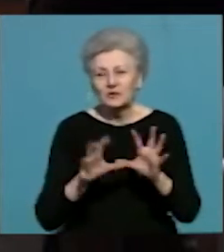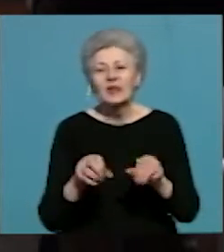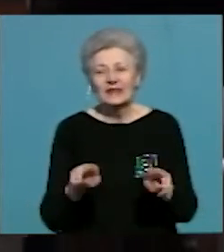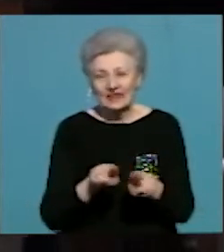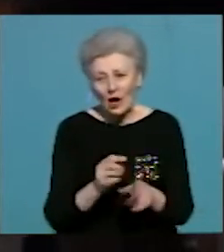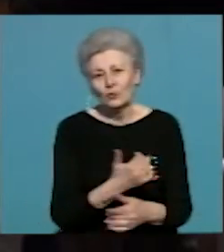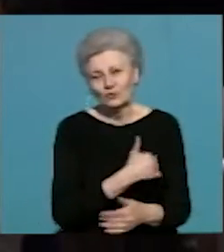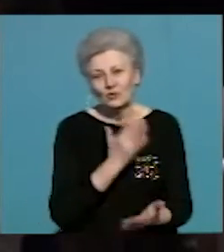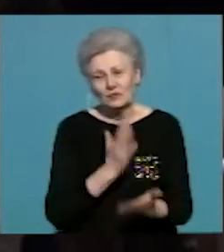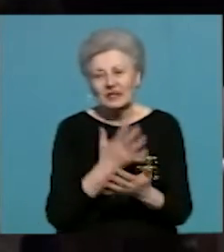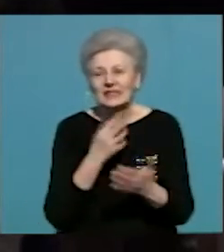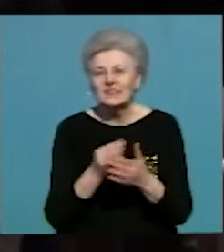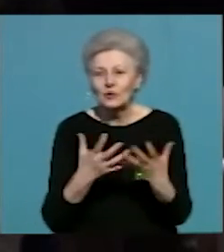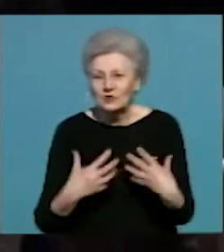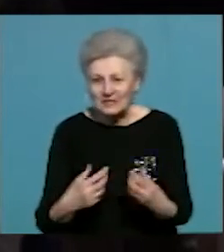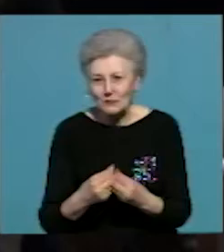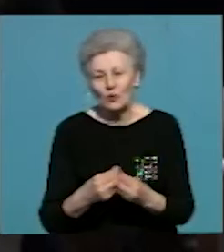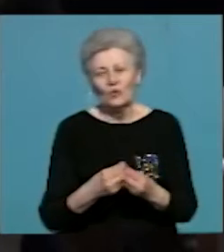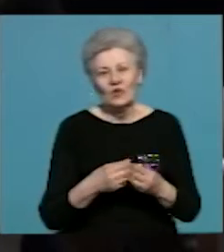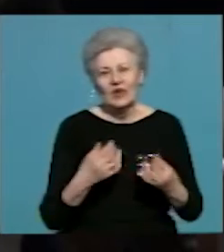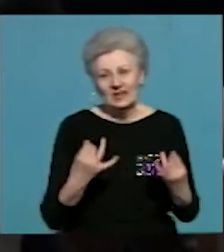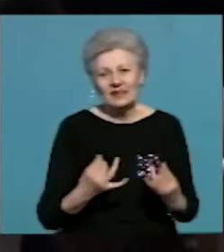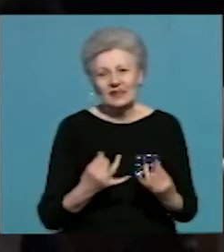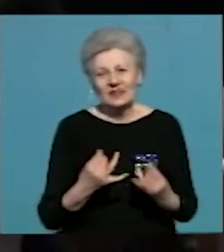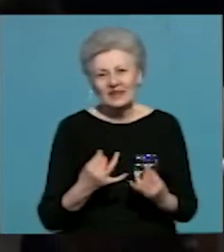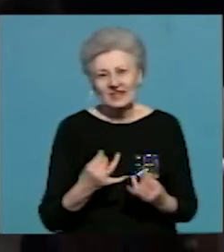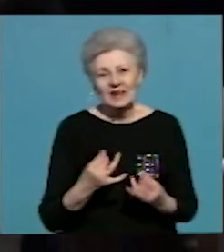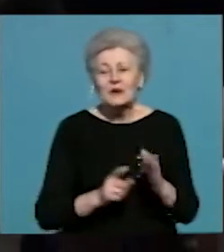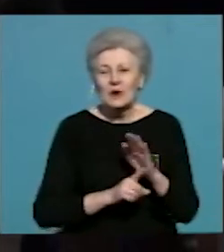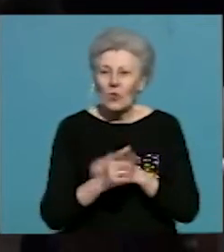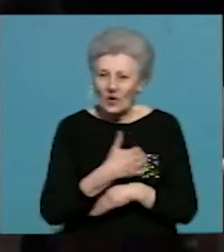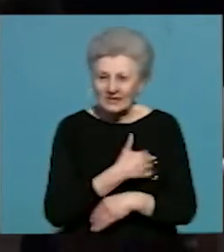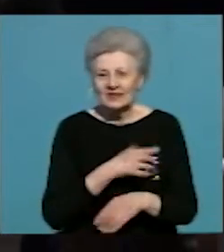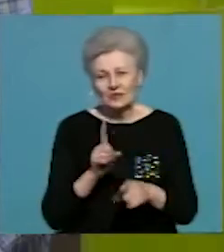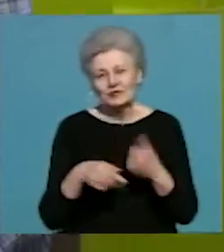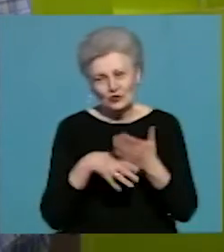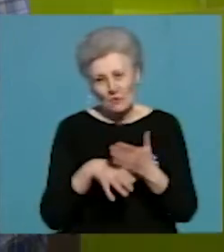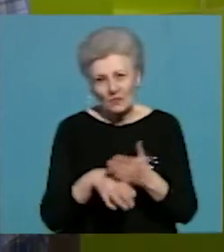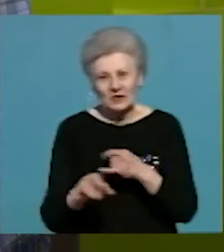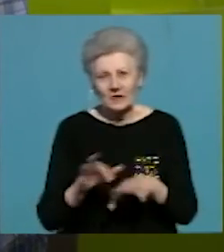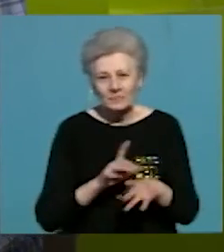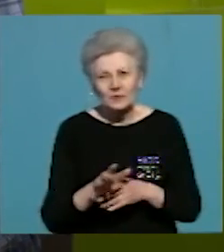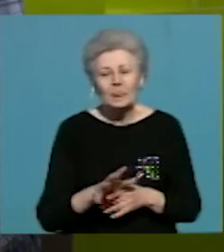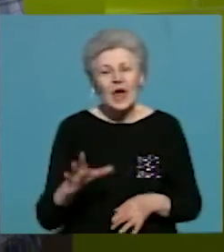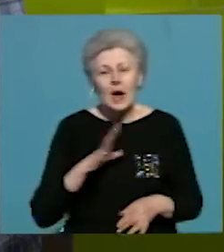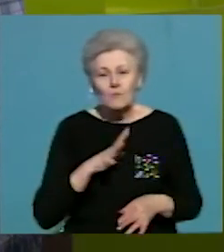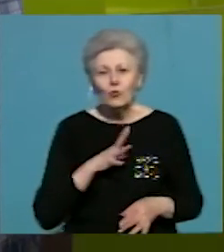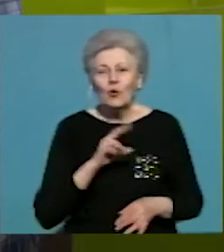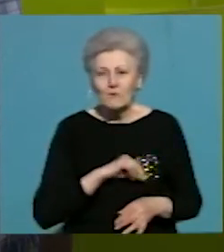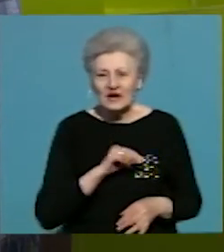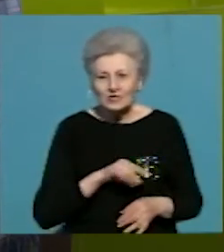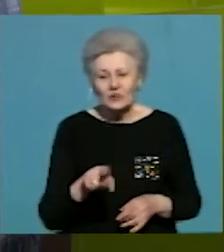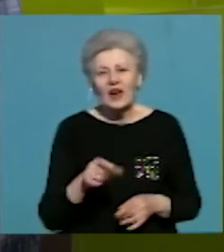також хоче мати свою сім'ю і хотіла якось допомогти цьому дійству. Було працювати добре.